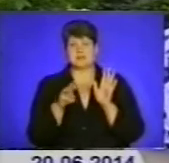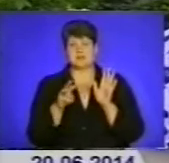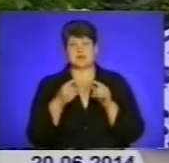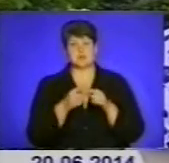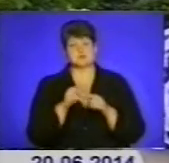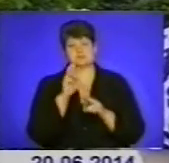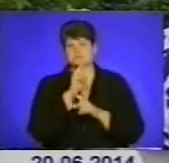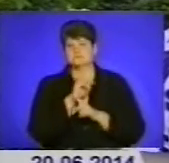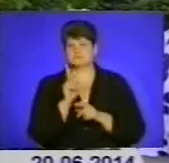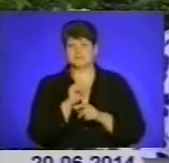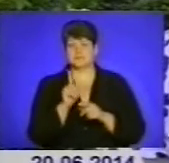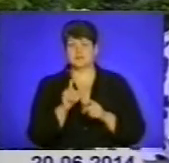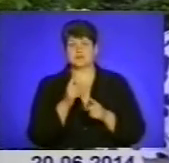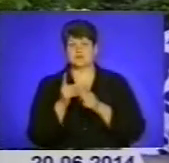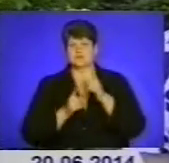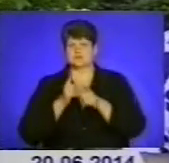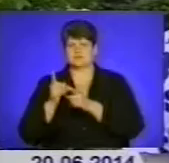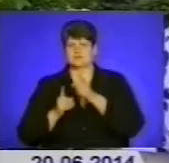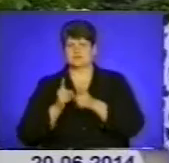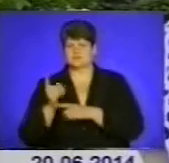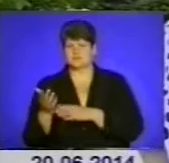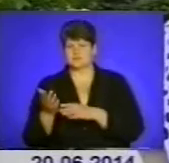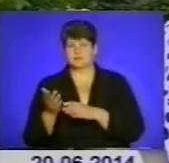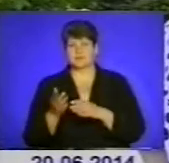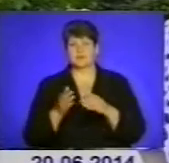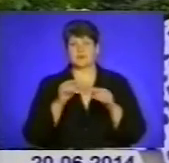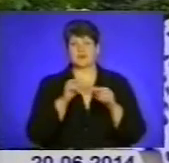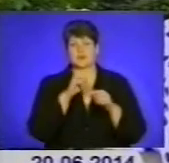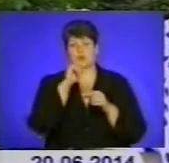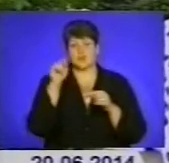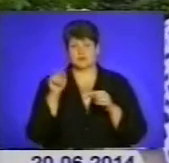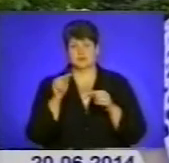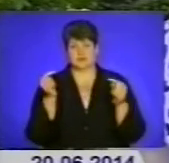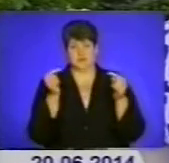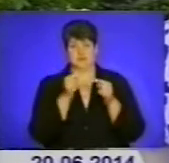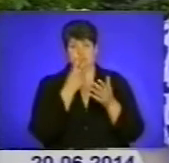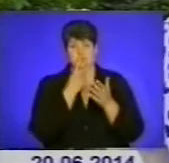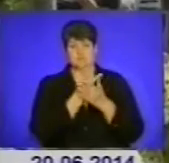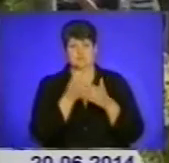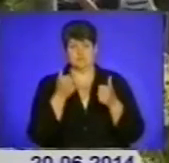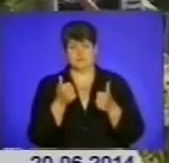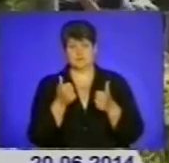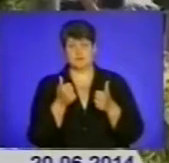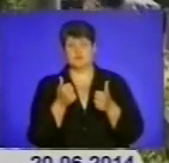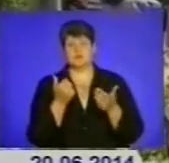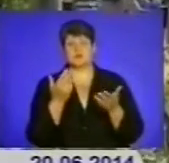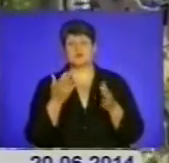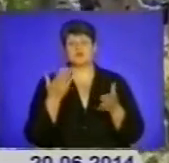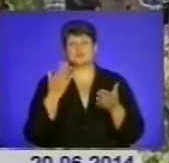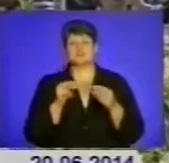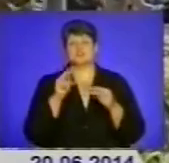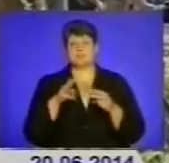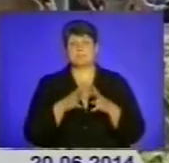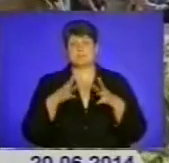небезпечно у плані переродження в злоякісний процес. Контури чіткі – це безпечно. Чим більше людина перебуває на